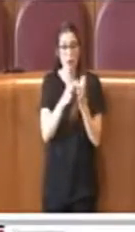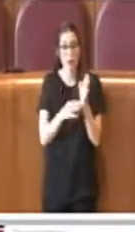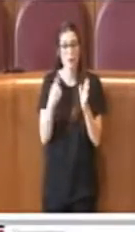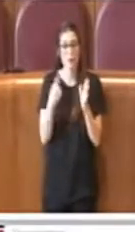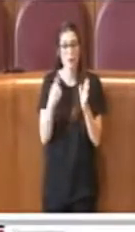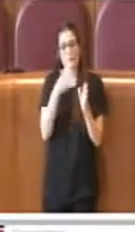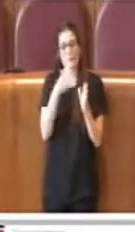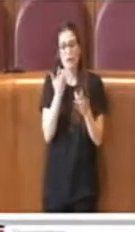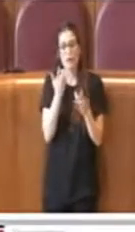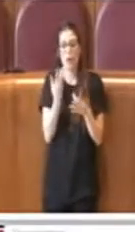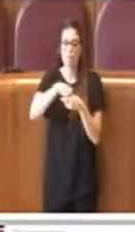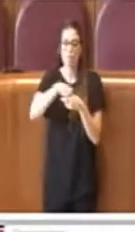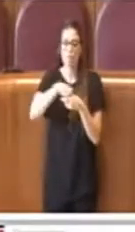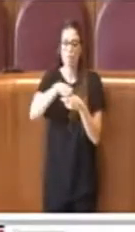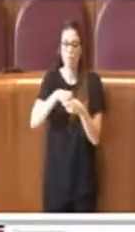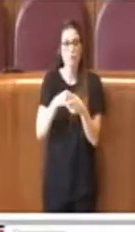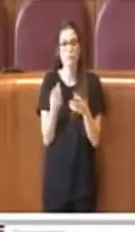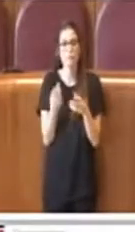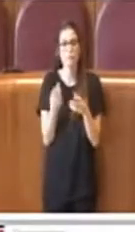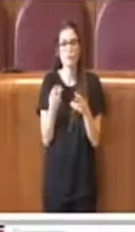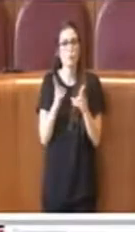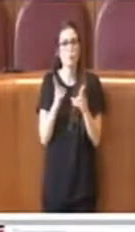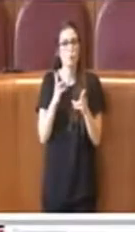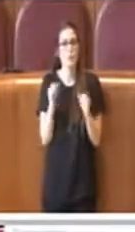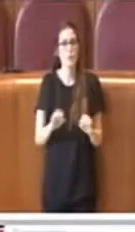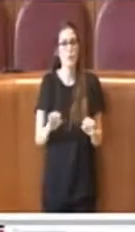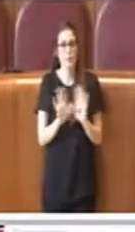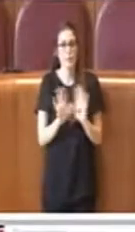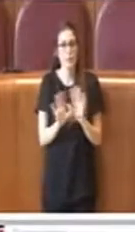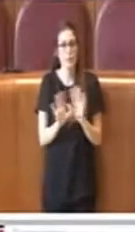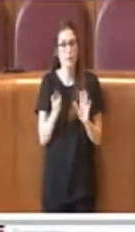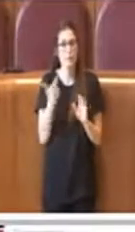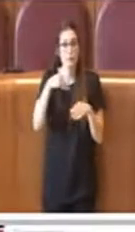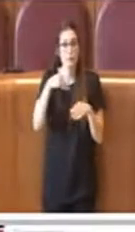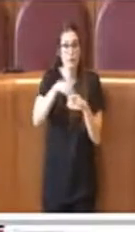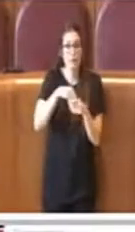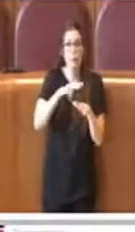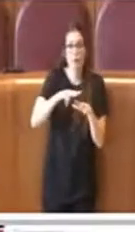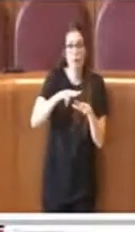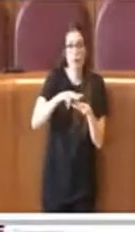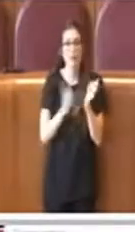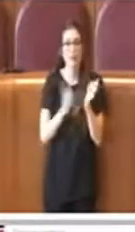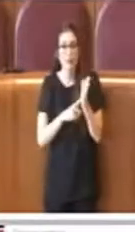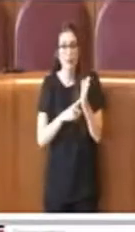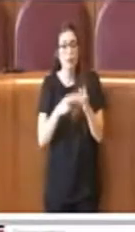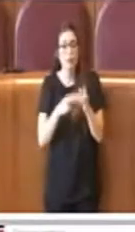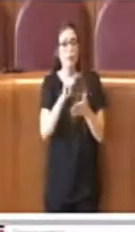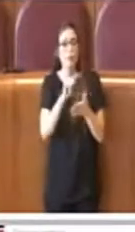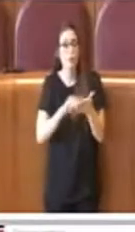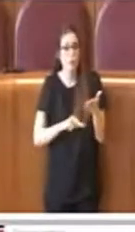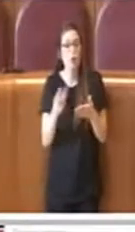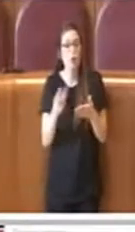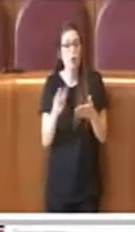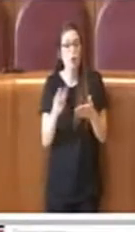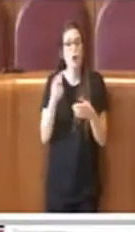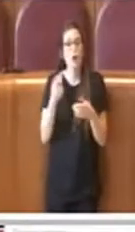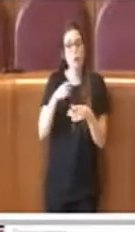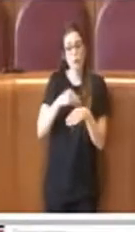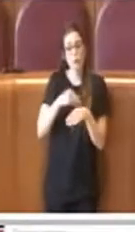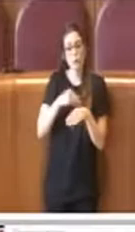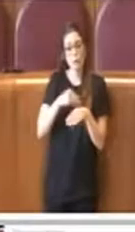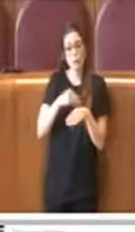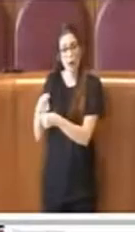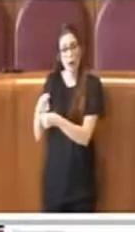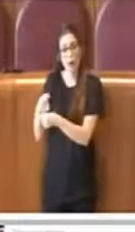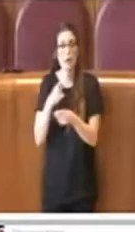vista come più inclusiva possibile, soprattutto in ambito municipale, ma il diritto di voto e gli incarichi sono riservati, così come ci è stato